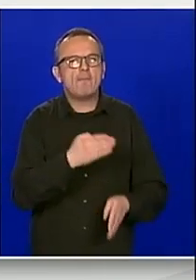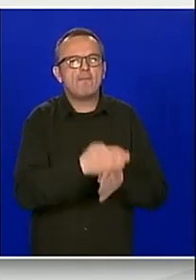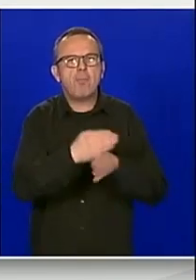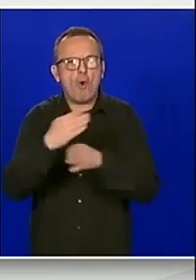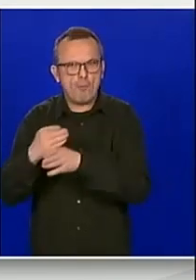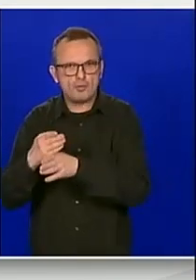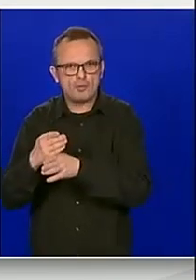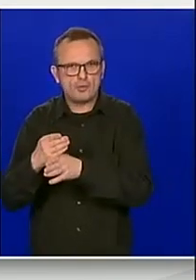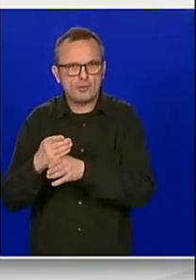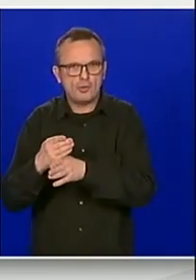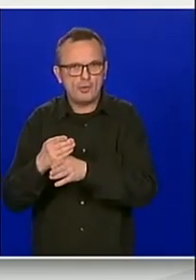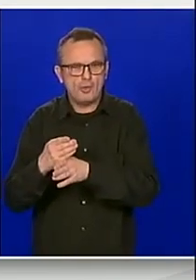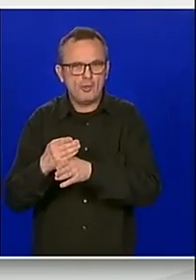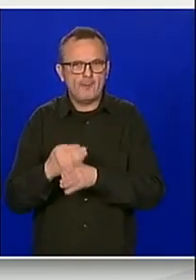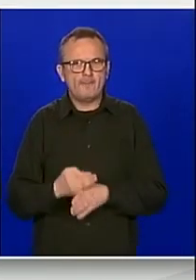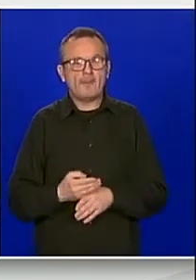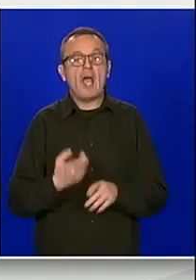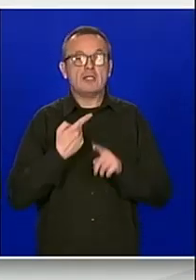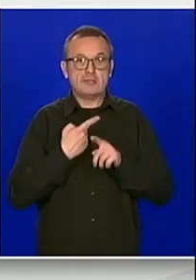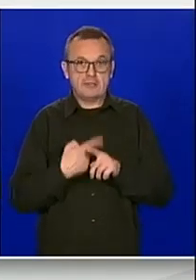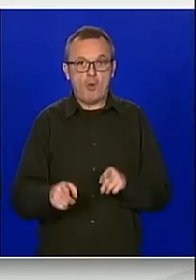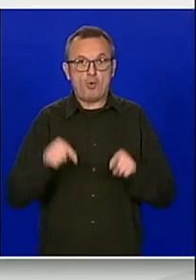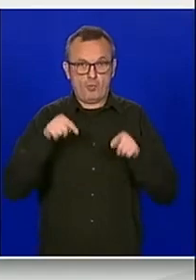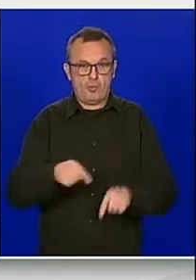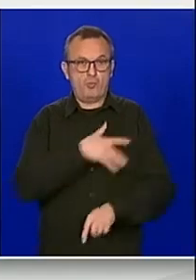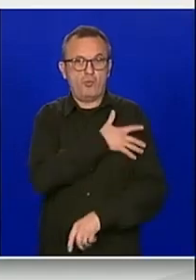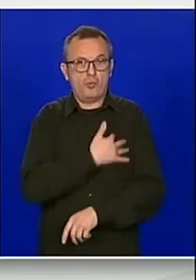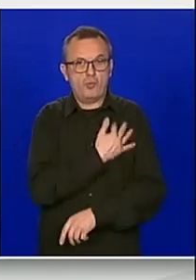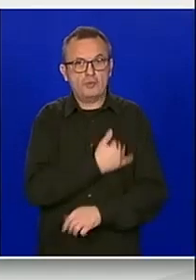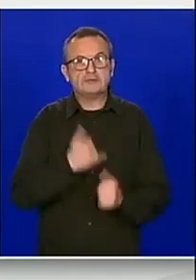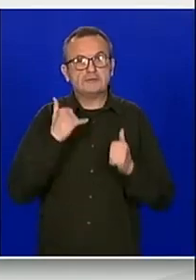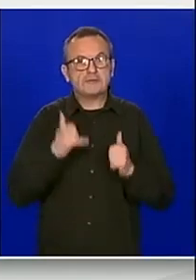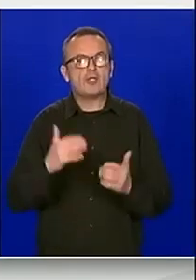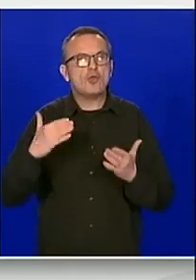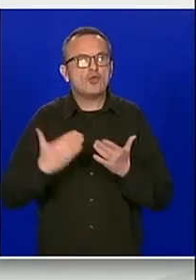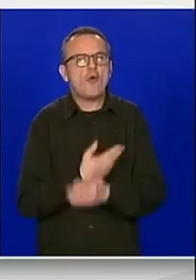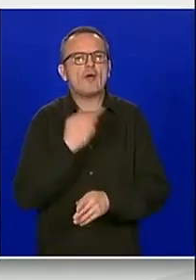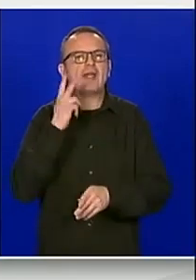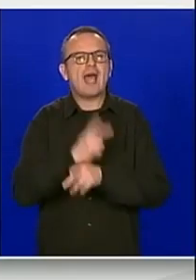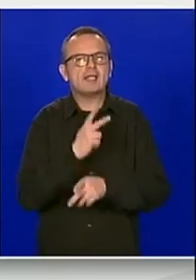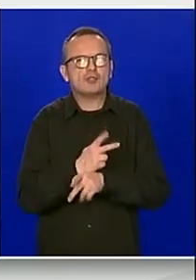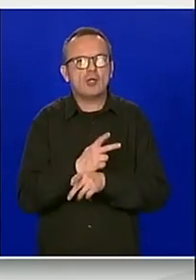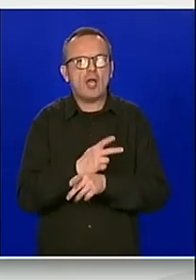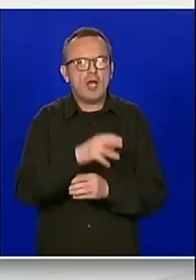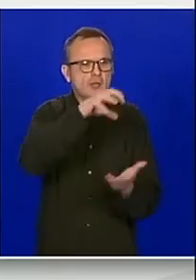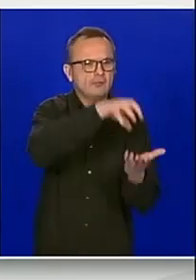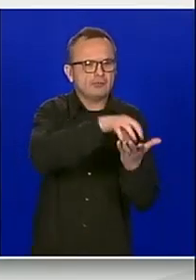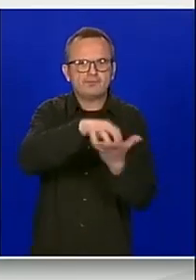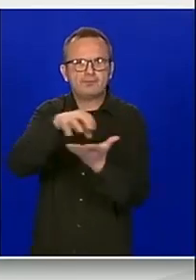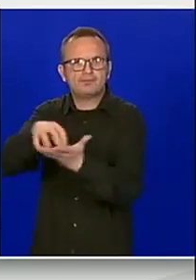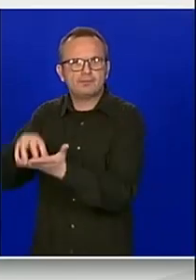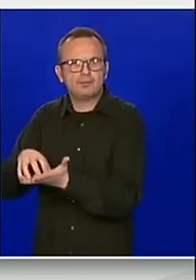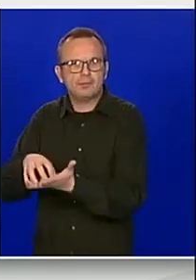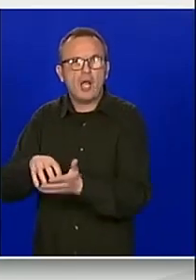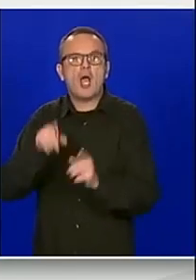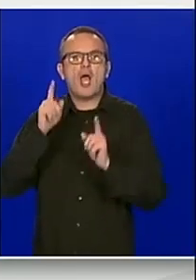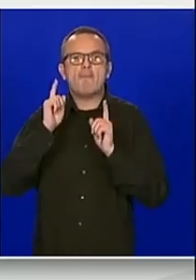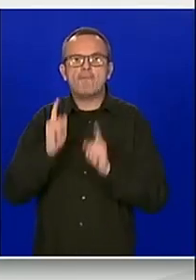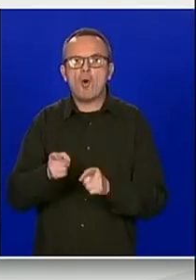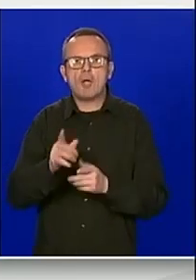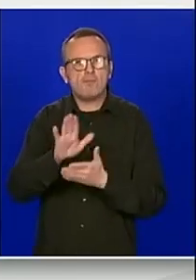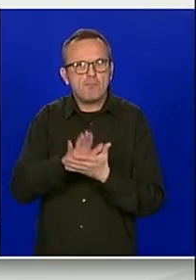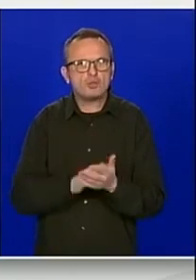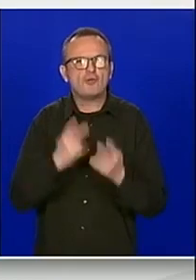područja. S obzirom da je u Republike Hrvatskoj nova nacionalna klasifikacija statističkih regija koja treba stupiti na snagu 1.1